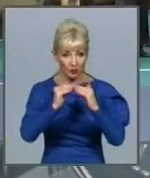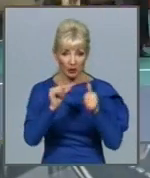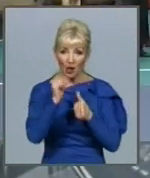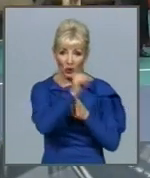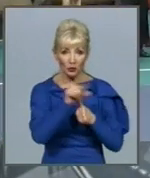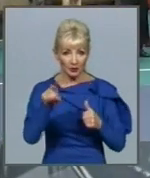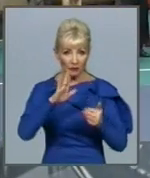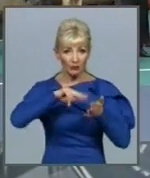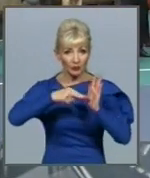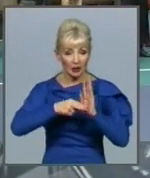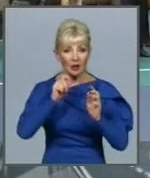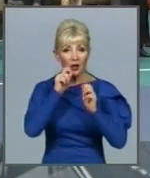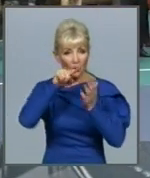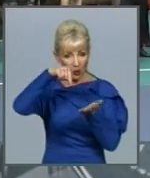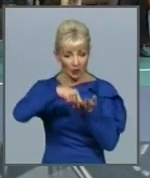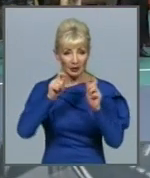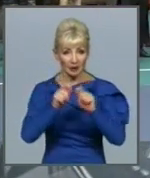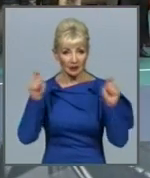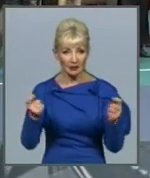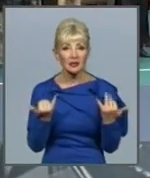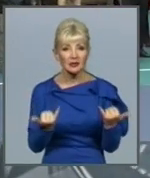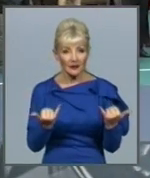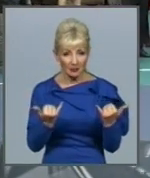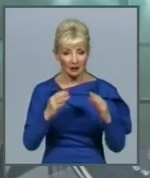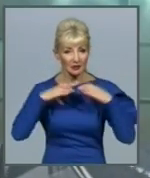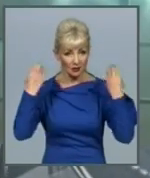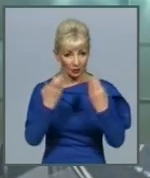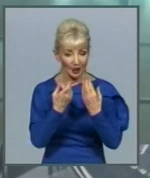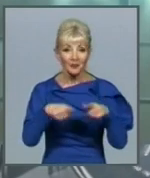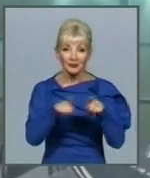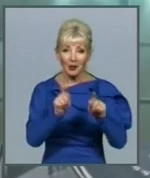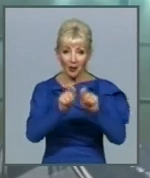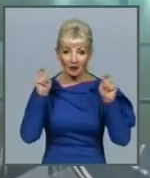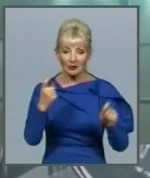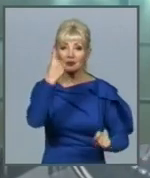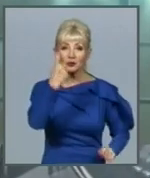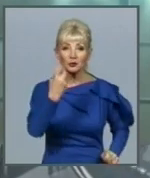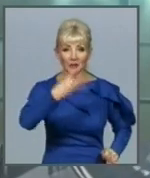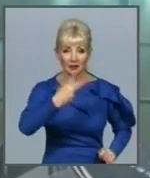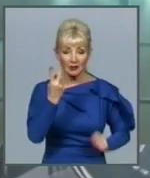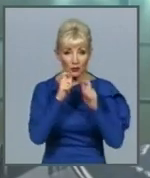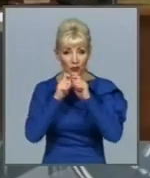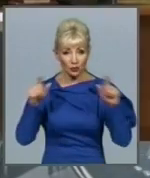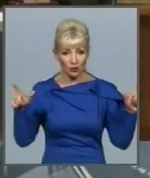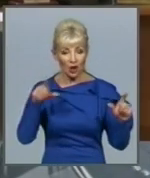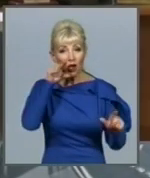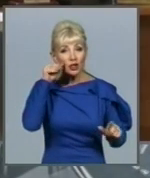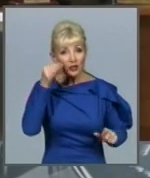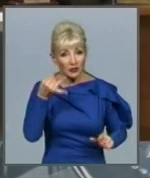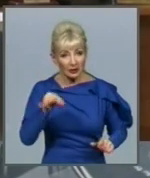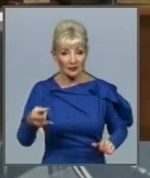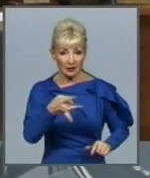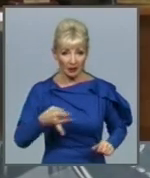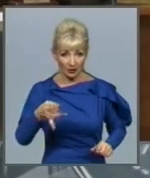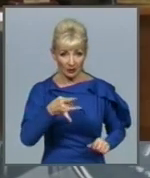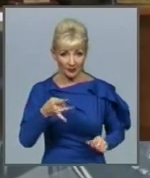відкриття сучасних спортивних комплексів. Такий відкрили у 132-й школі Шевченківського району. Такі зали